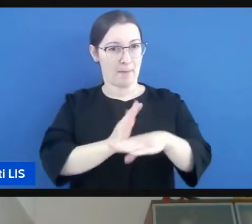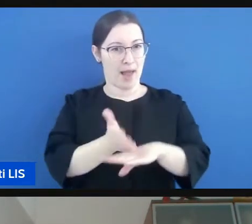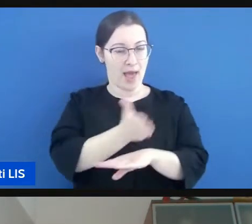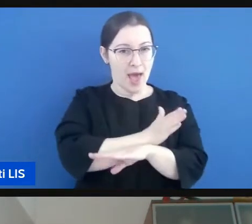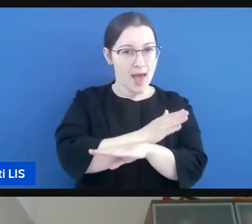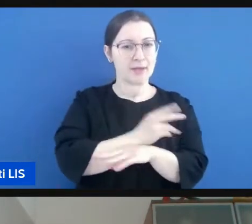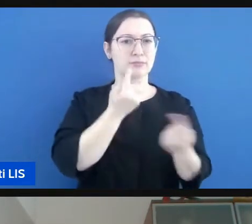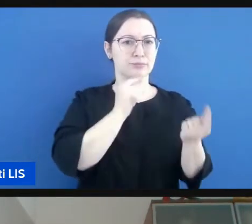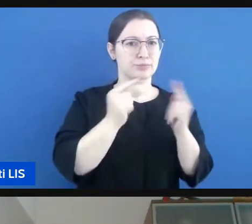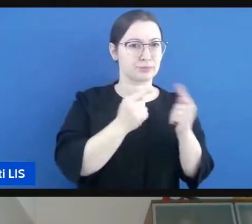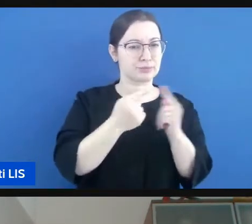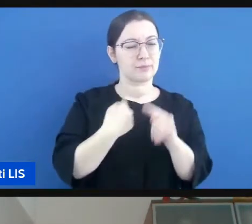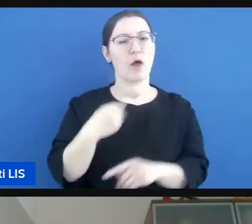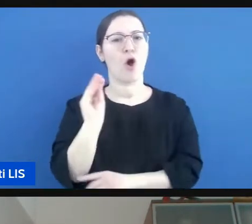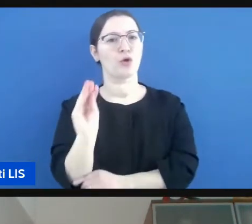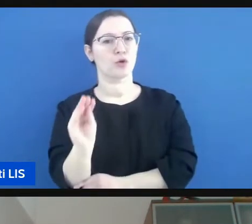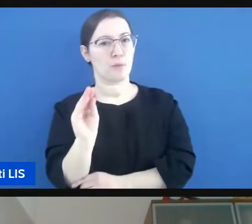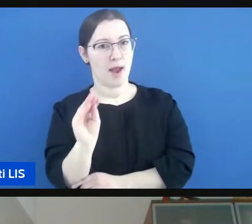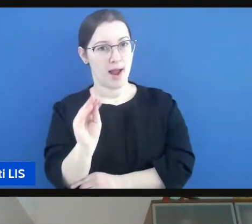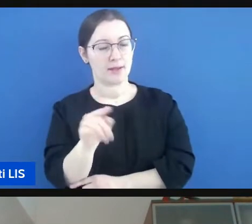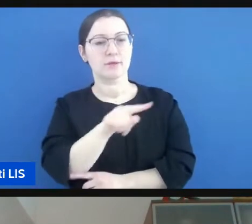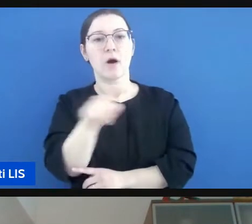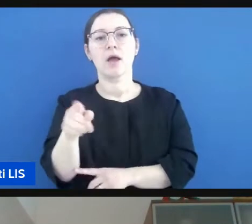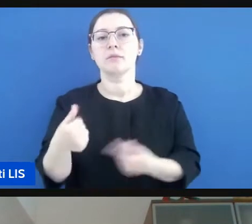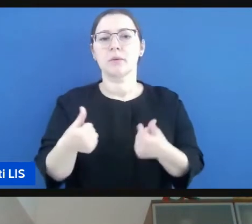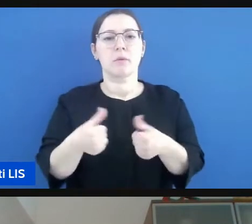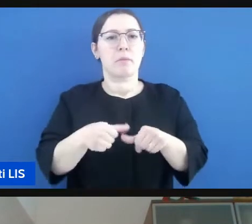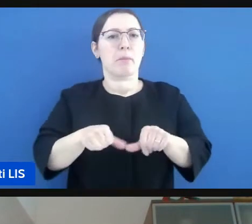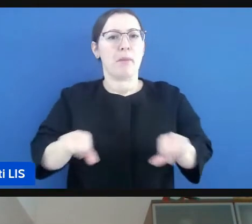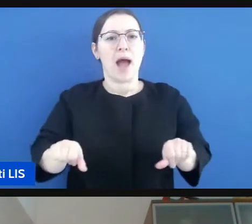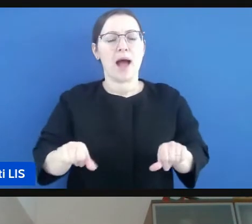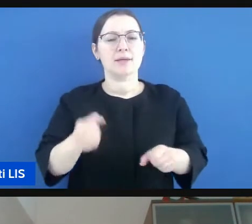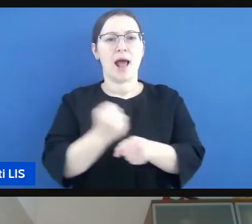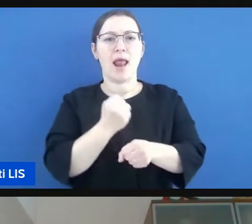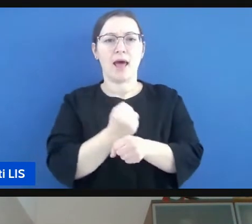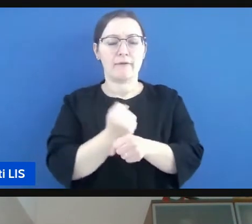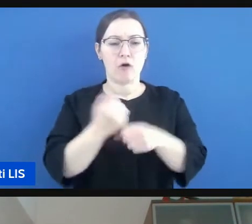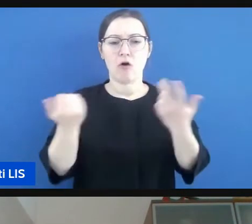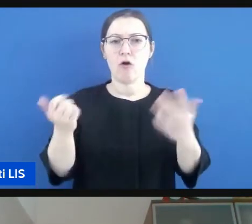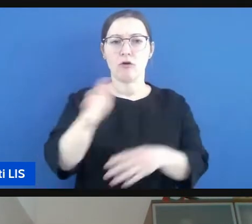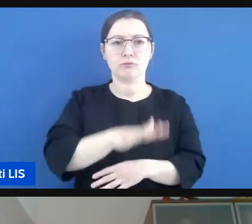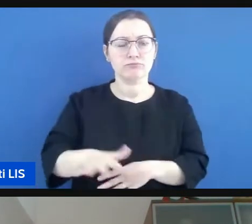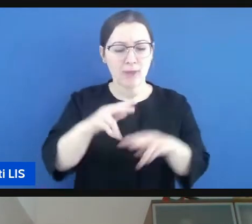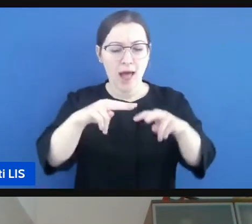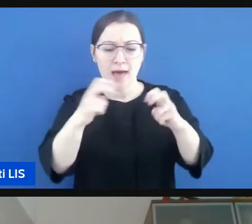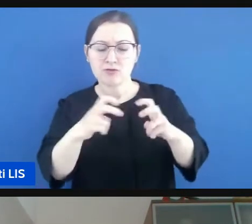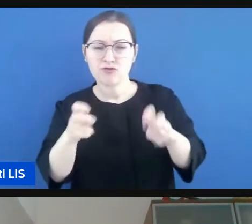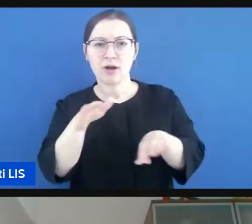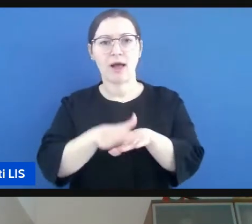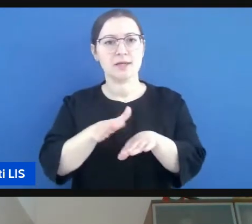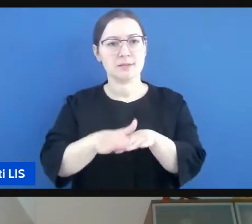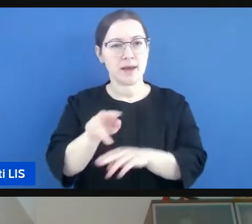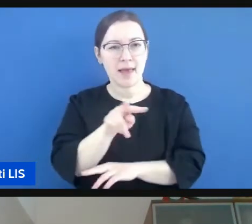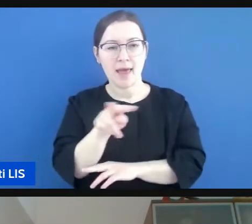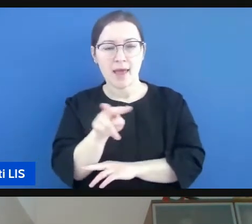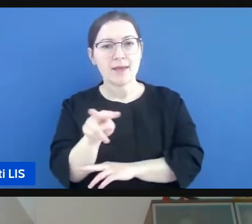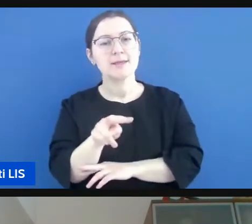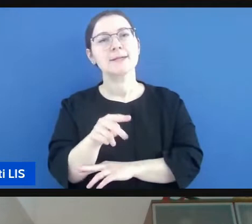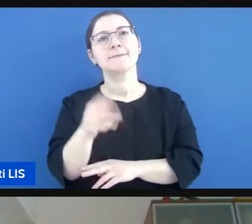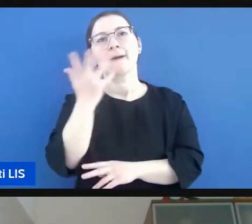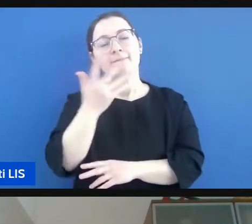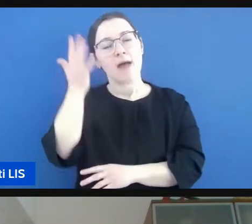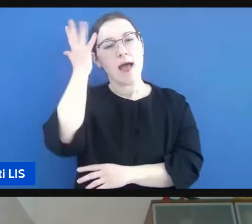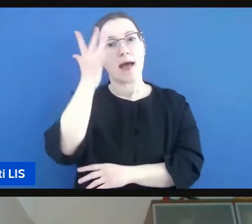vi chiedo questo sulla base dei vostri campi di ricerca e campi di esperienza una riflessione sull